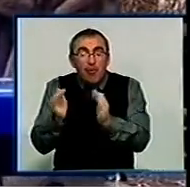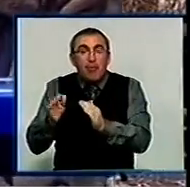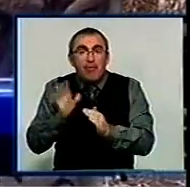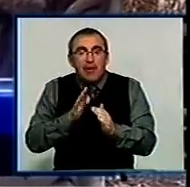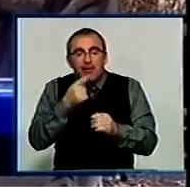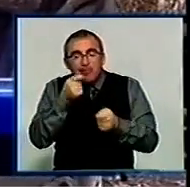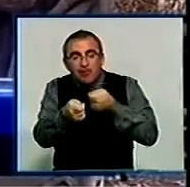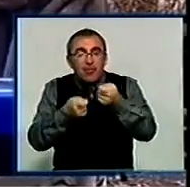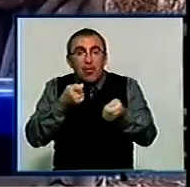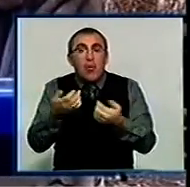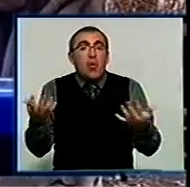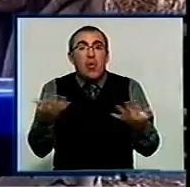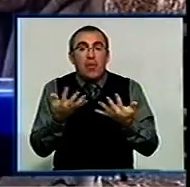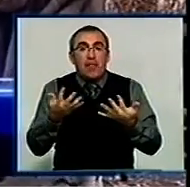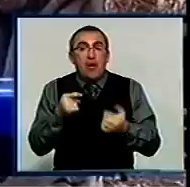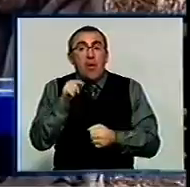прикормлені, які,